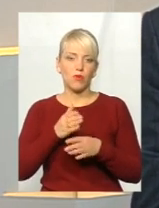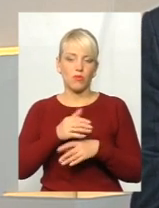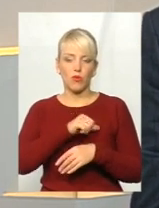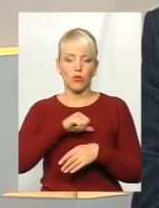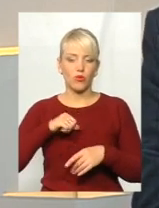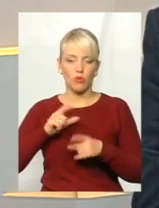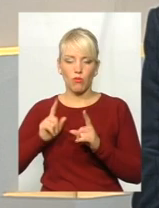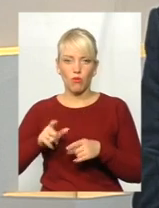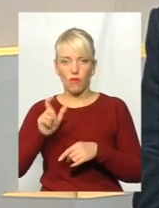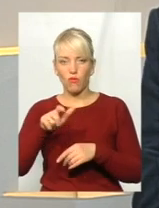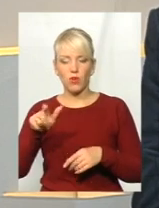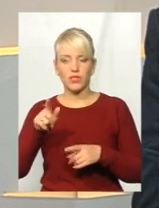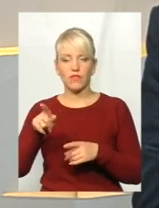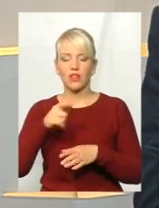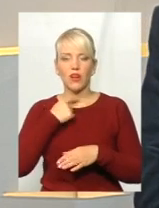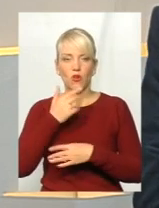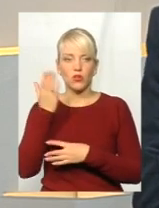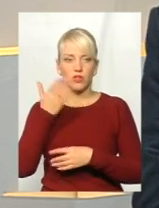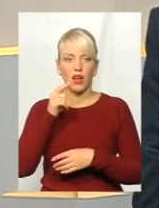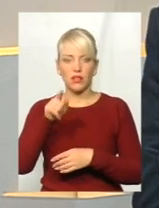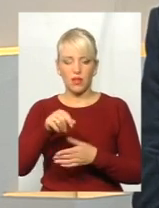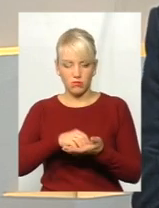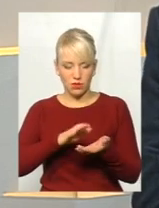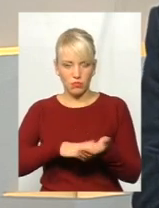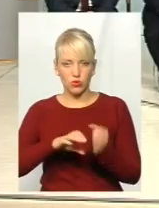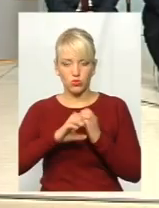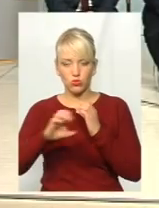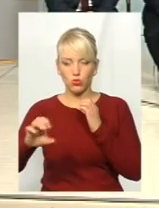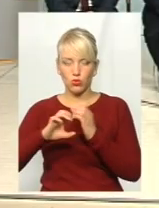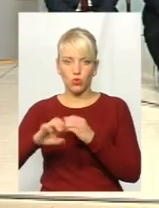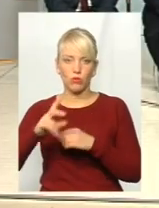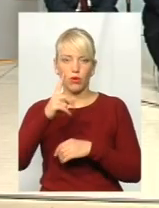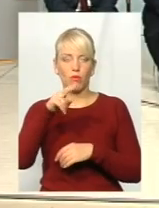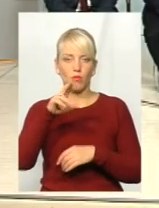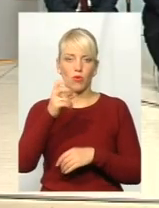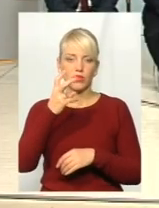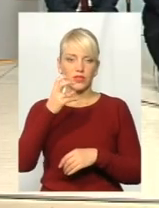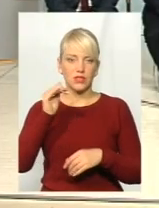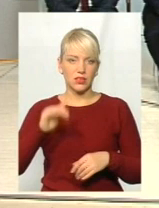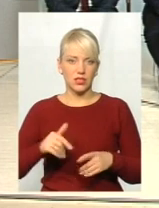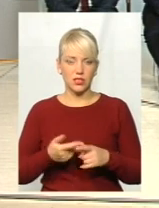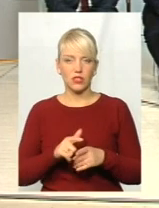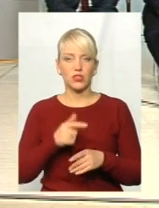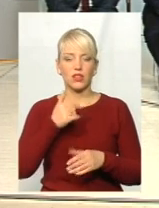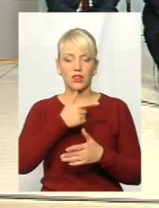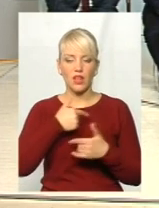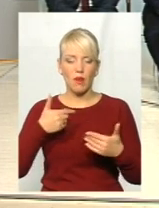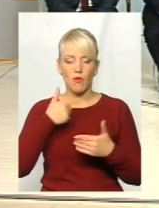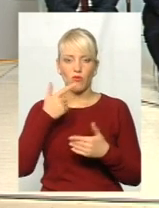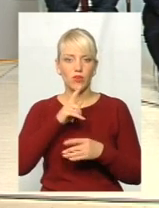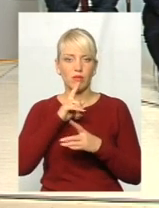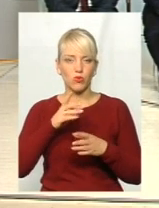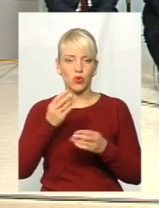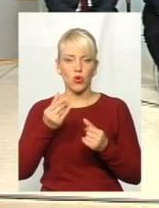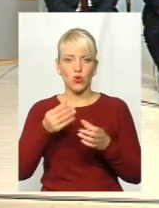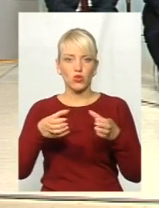проголосуєте бюджет, а там закладають, вибачте, труби по 200 тисяч і по 147 тисяч. Нам говорять, що не буде грошей в громади,